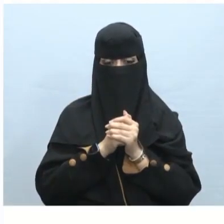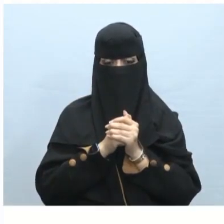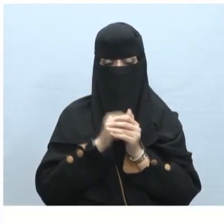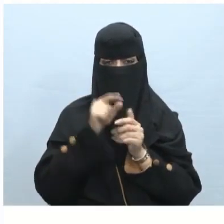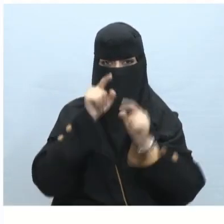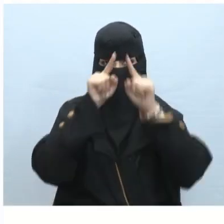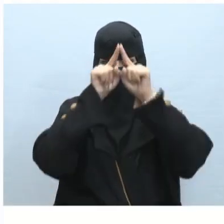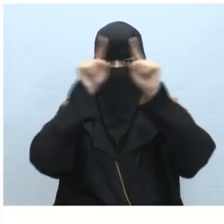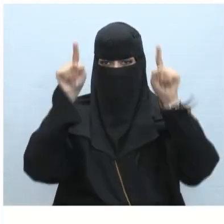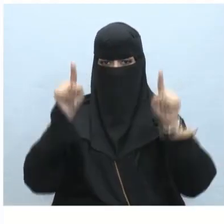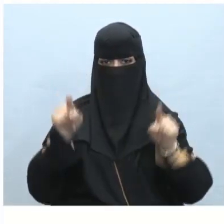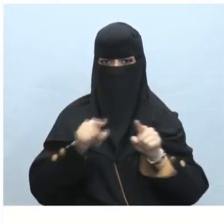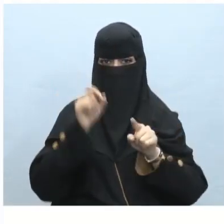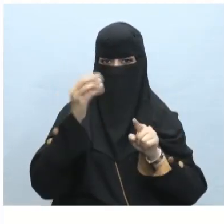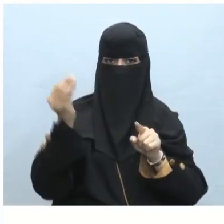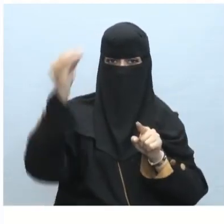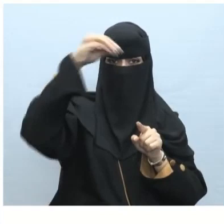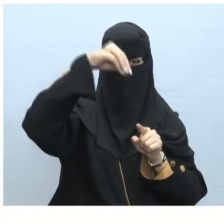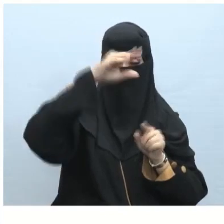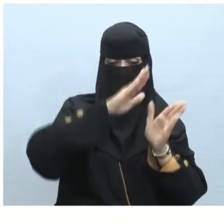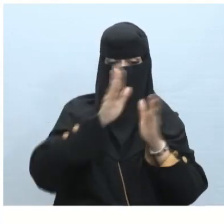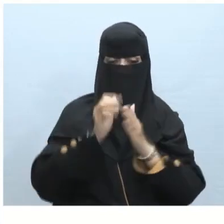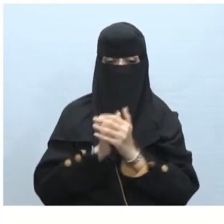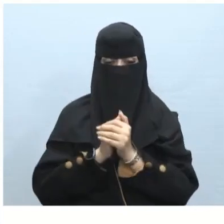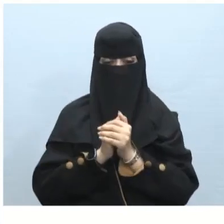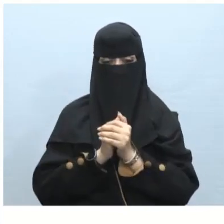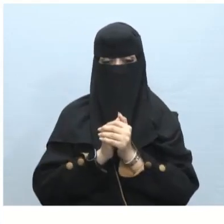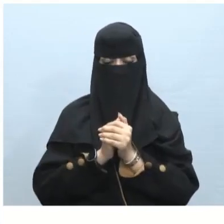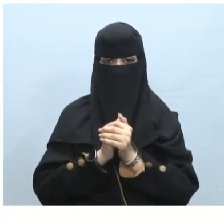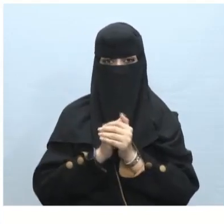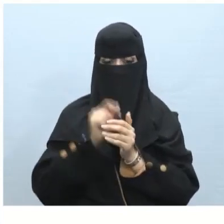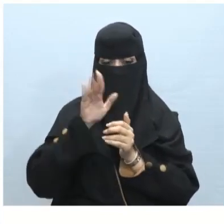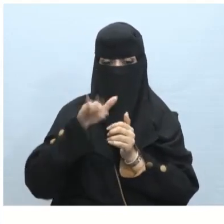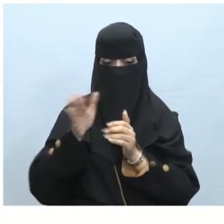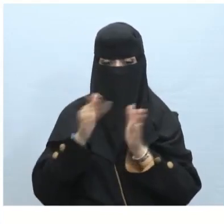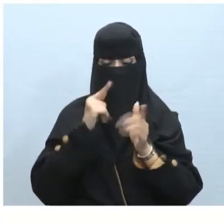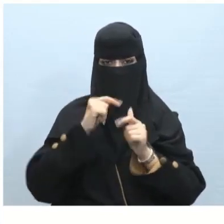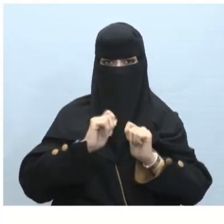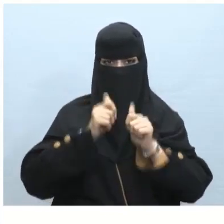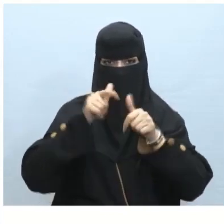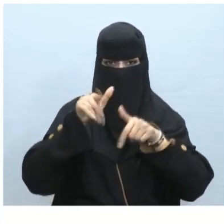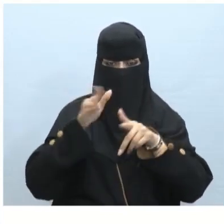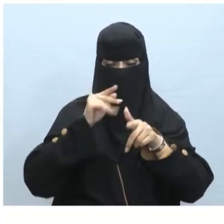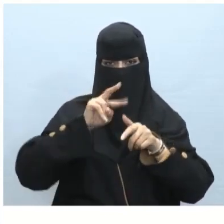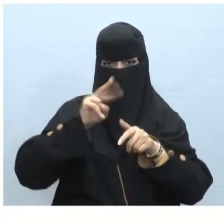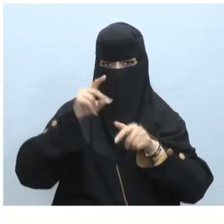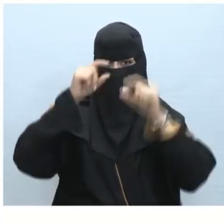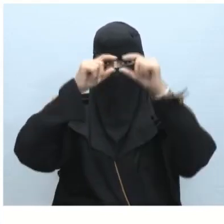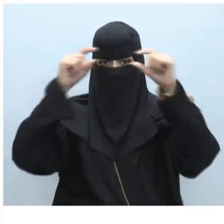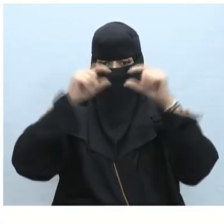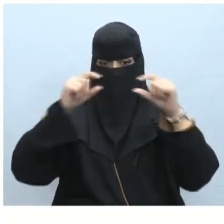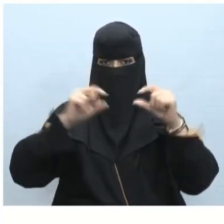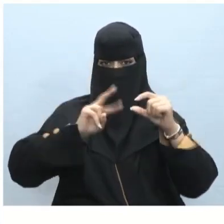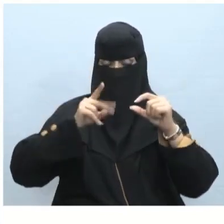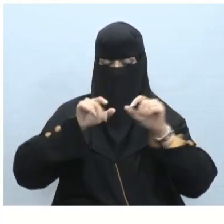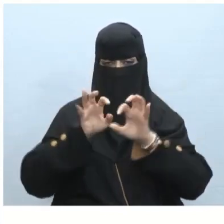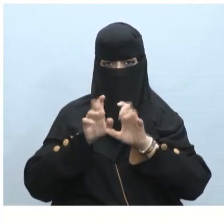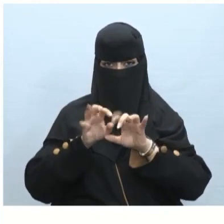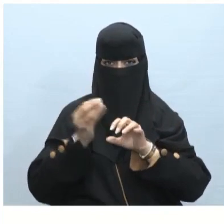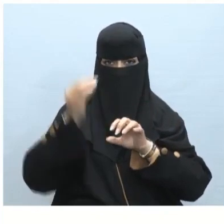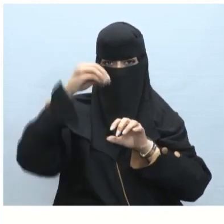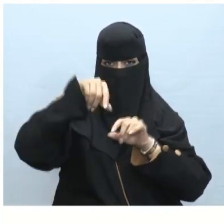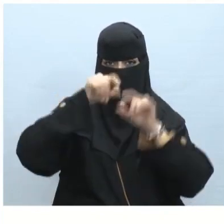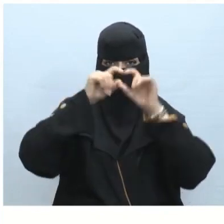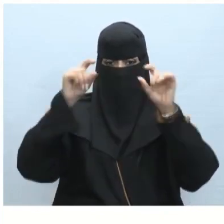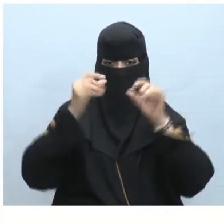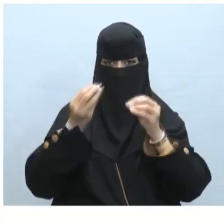الخاصة بك أو في الشريحة الخاصة بك أيضا تستطيع الضغط على كل مربع والكتابة داخل